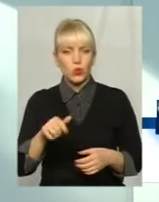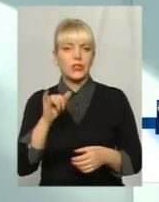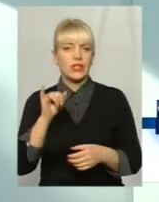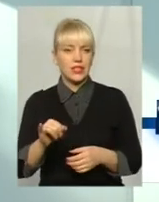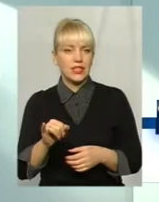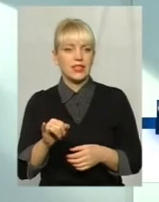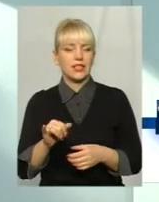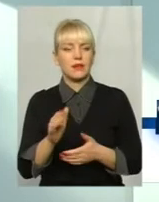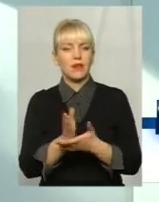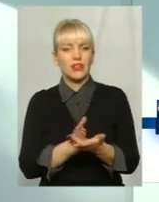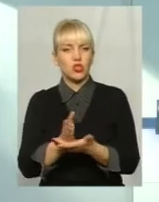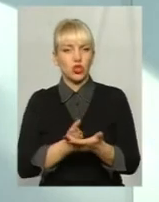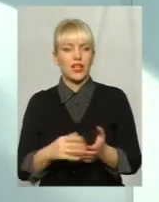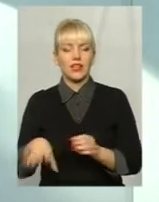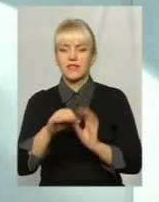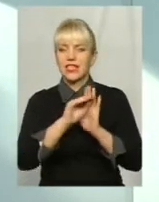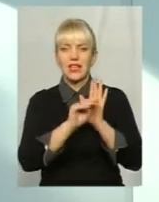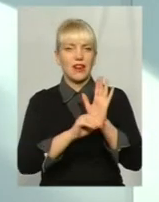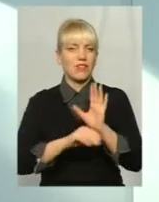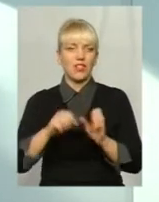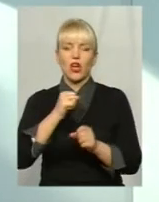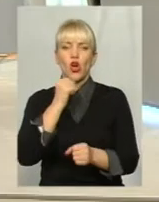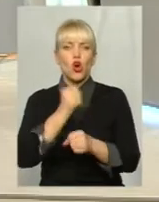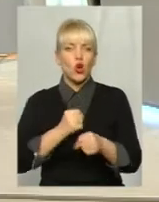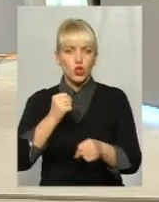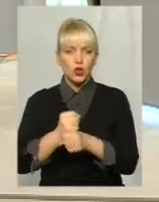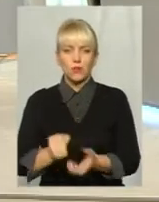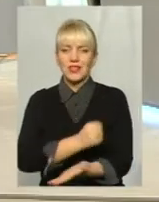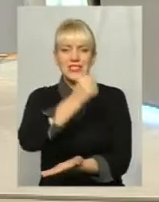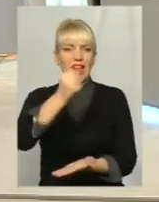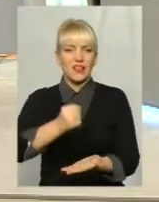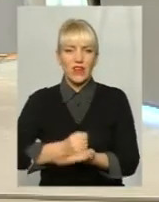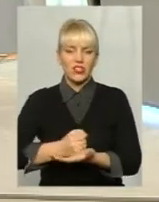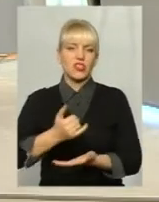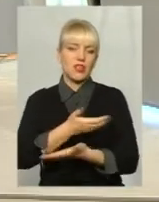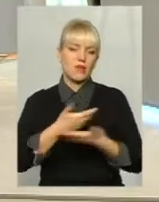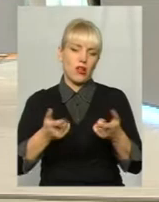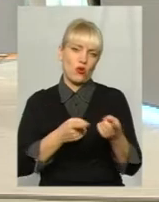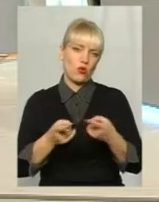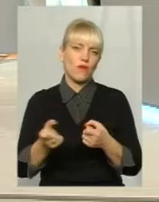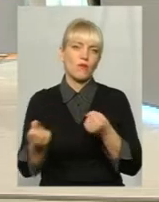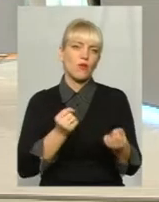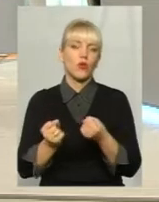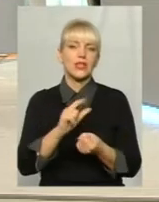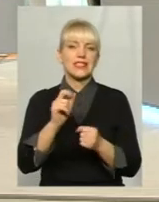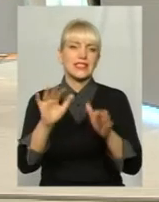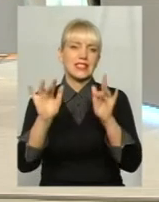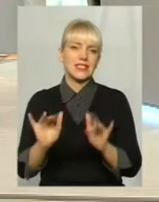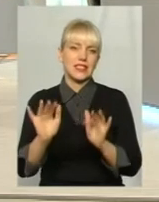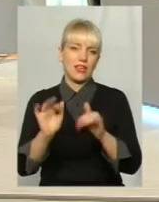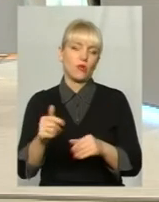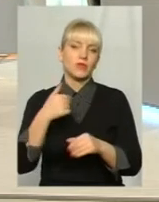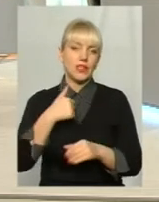казати, все, графіки розроблені, затверджені, і ми готові боротися з снігом. Ну і я